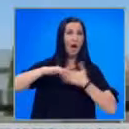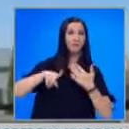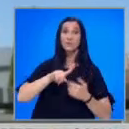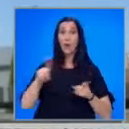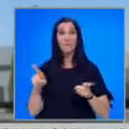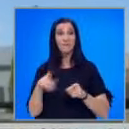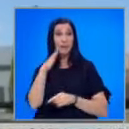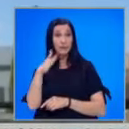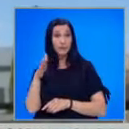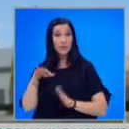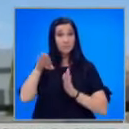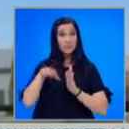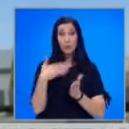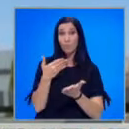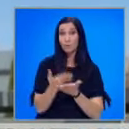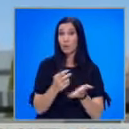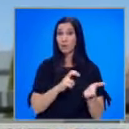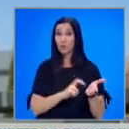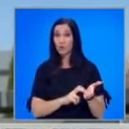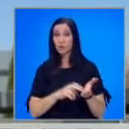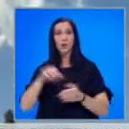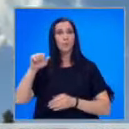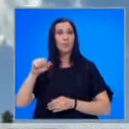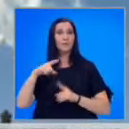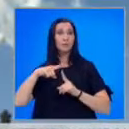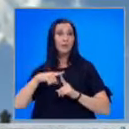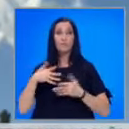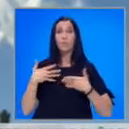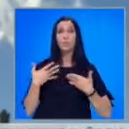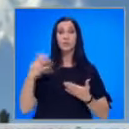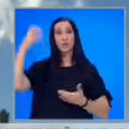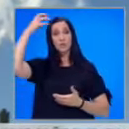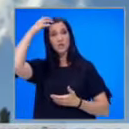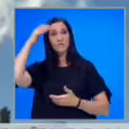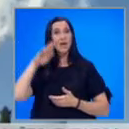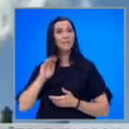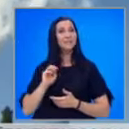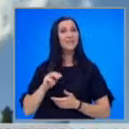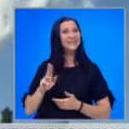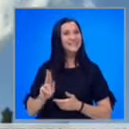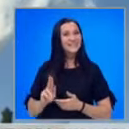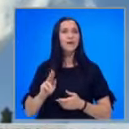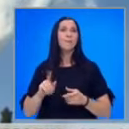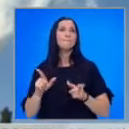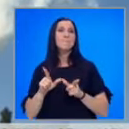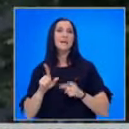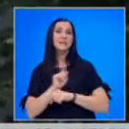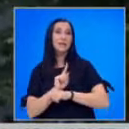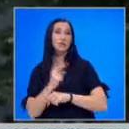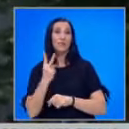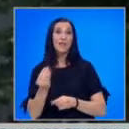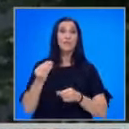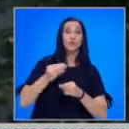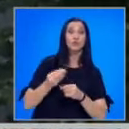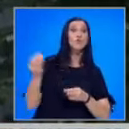ликвидност и ниско предлагане на електроенергия. От партията на Трифонов поискаха държавната Тецмарица и Сток-2 да включи допълнителни